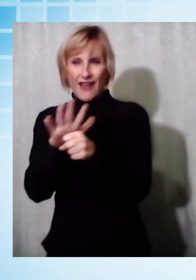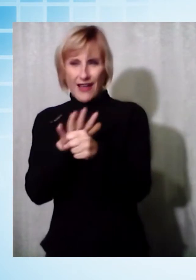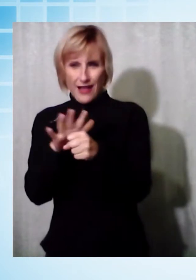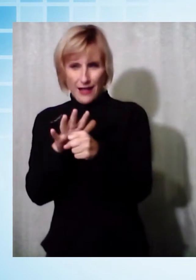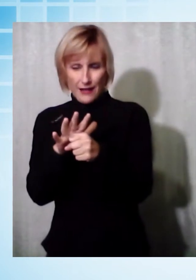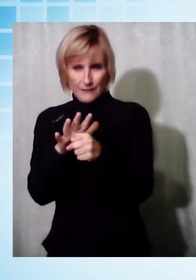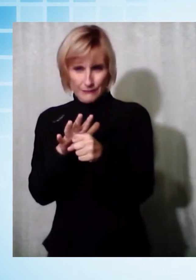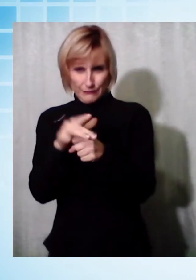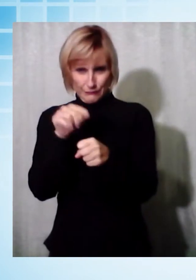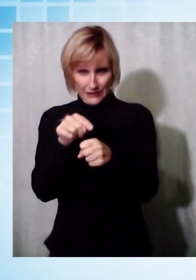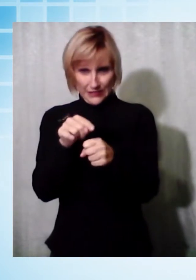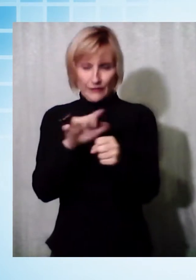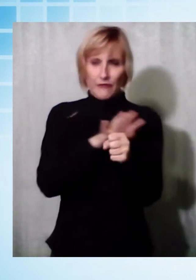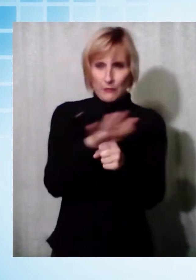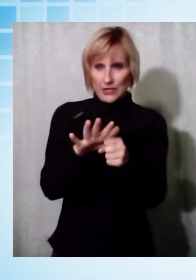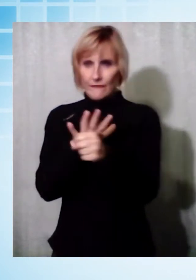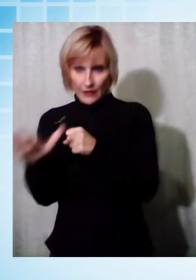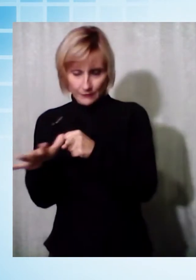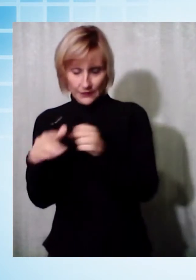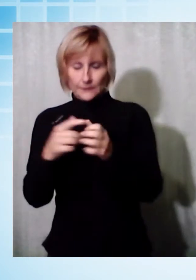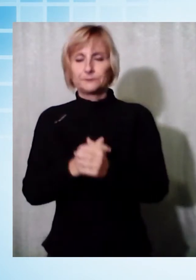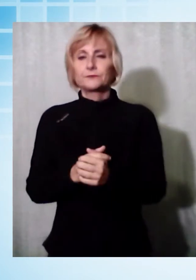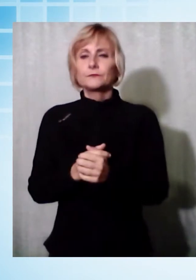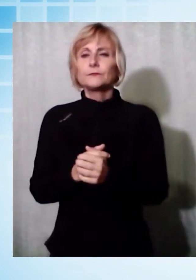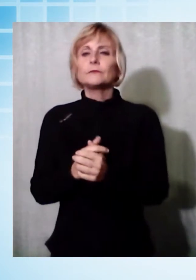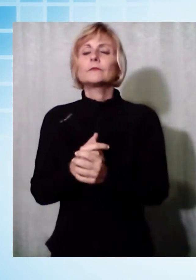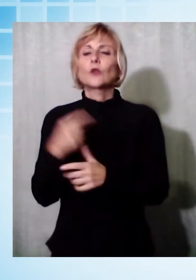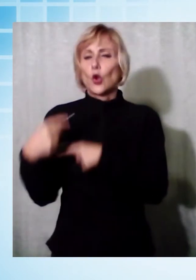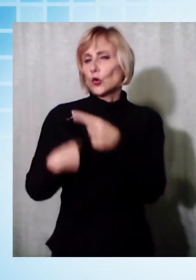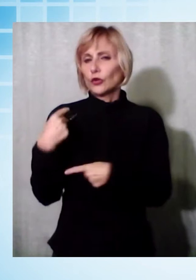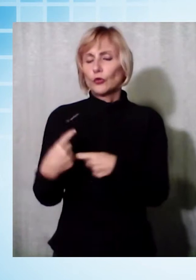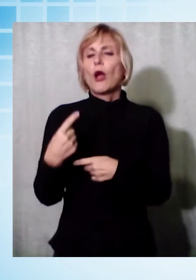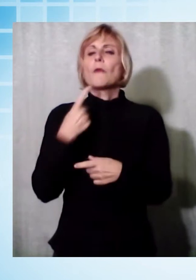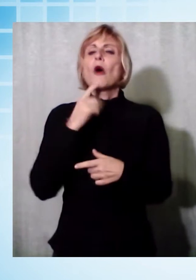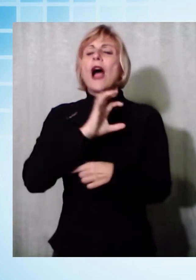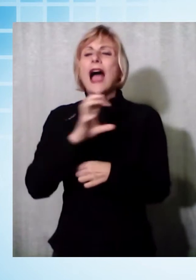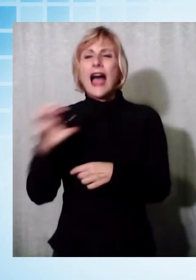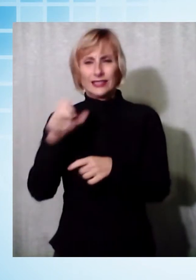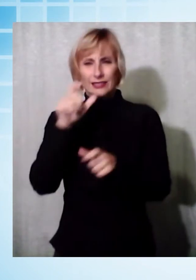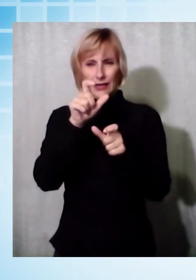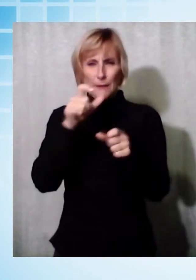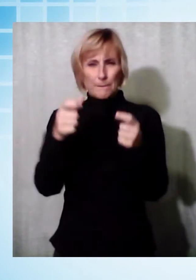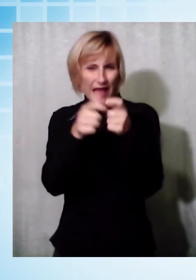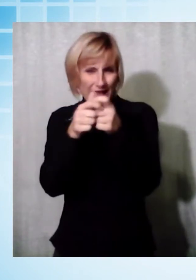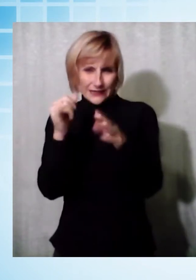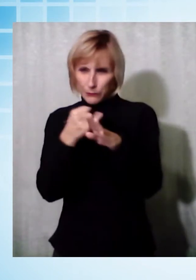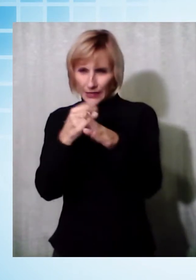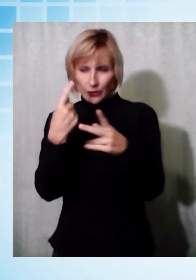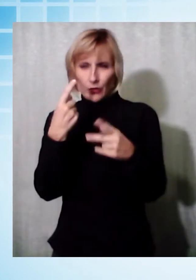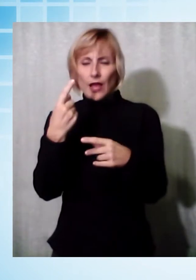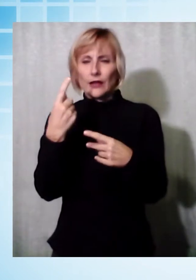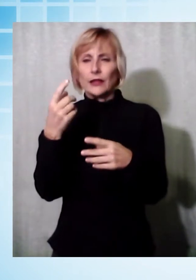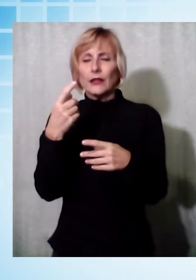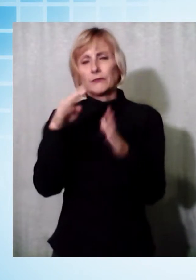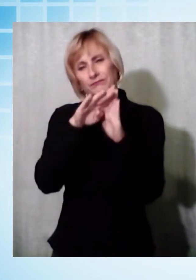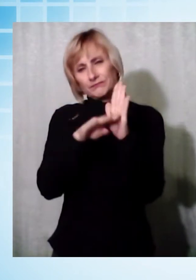raggiunge il numero di 12 contagiati. Poi 3 a Camporgiano, 1 a Coreglia, 1 a Pieve Fosciana e un contagiato